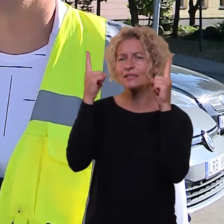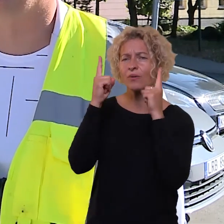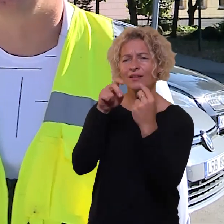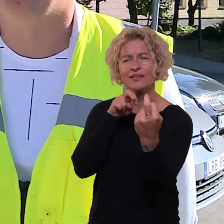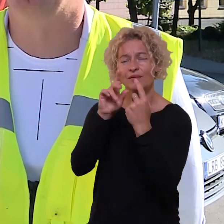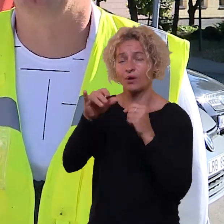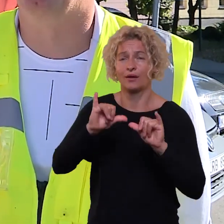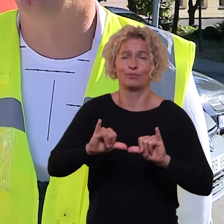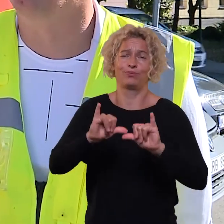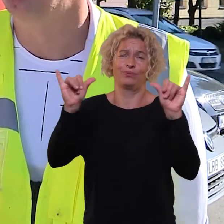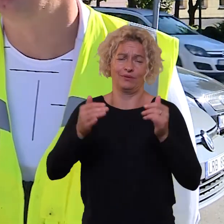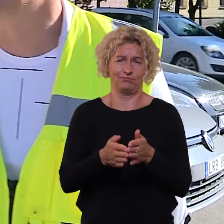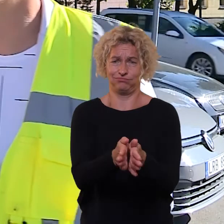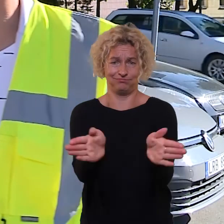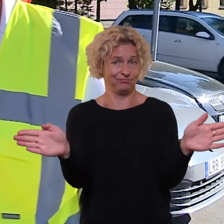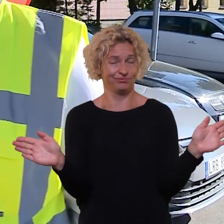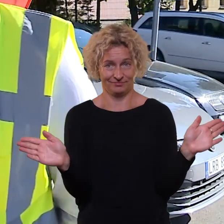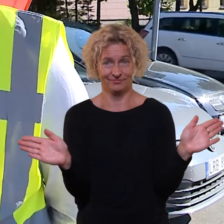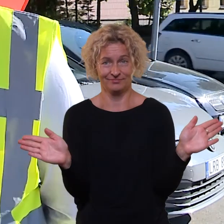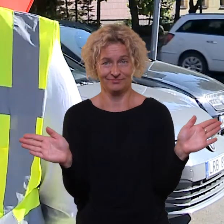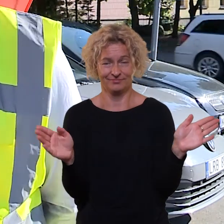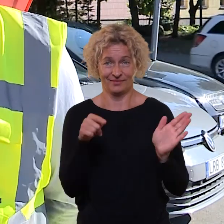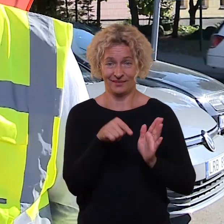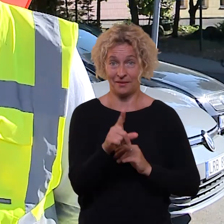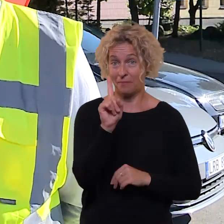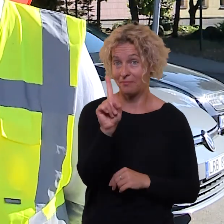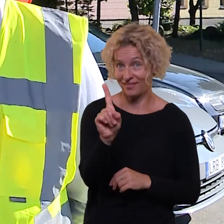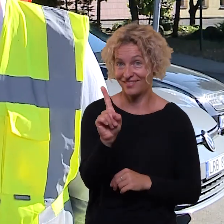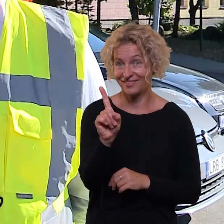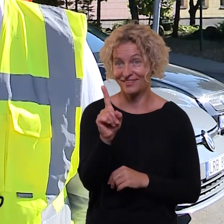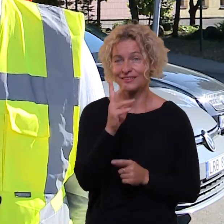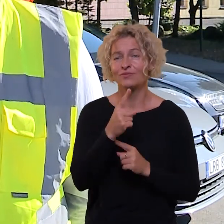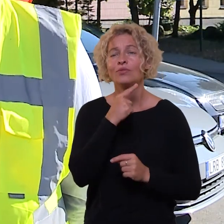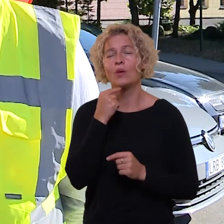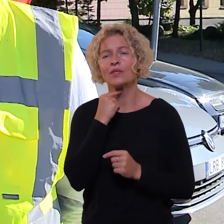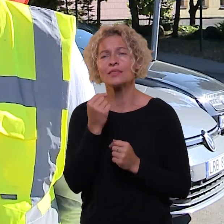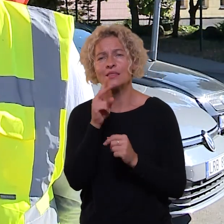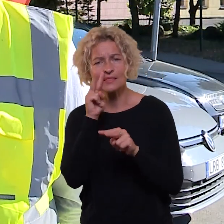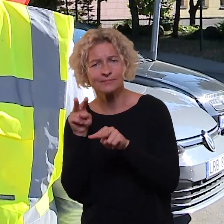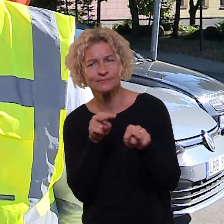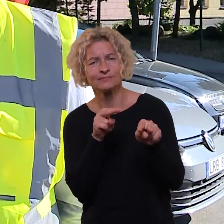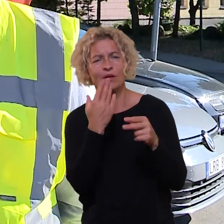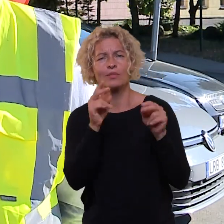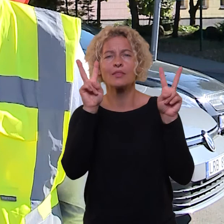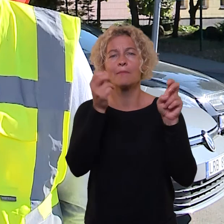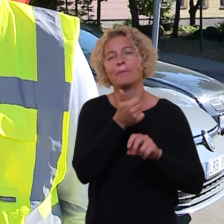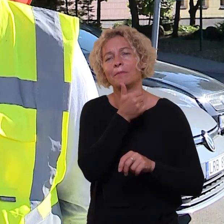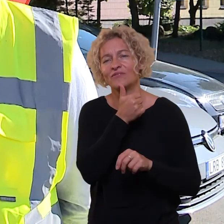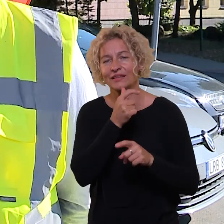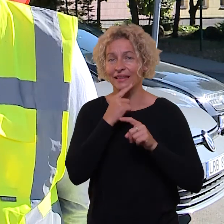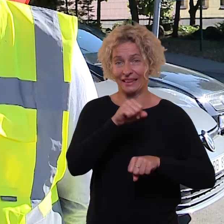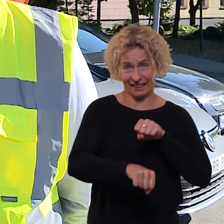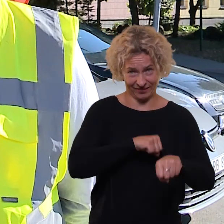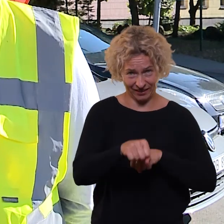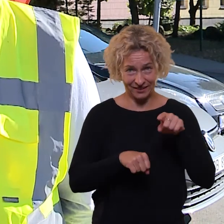eismas, tai yra labai platu, labai platu iš tikrųjų. Bet daugiau dėmesio, gal